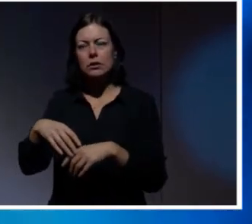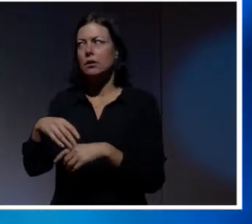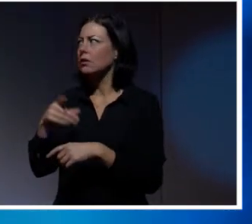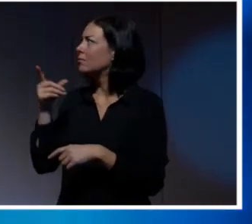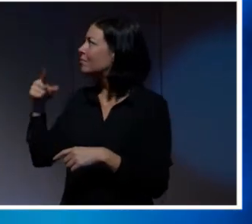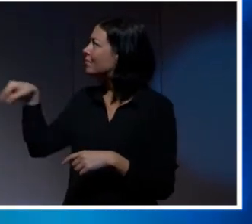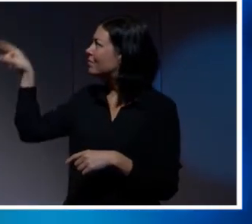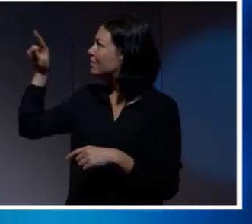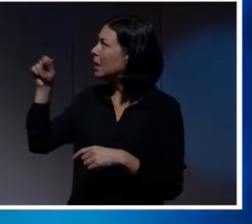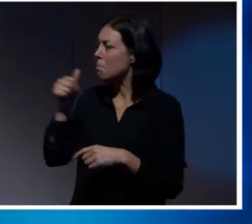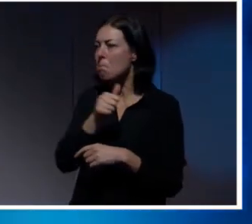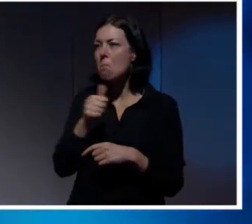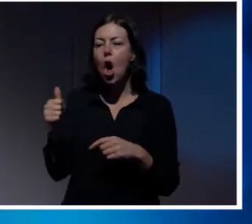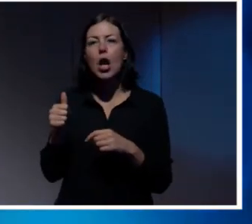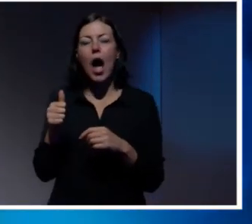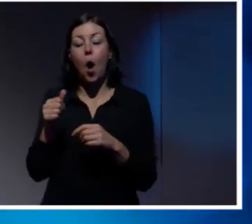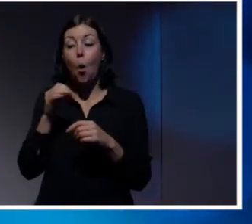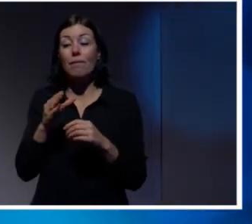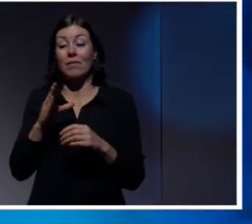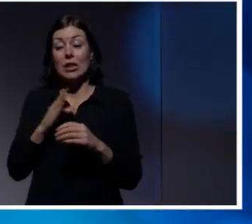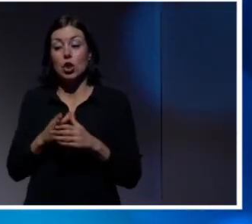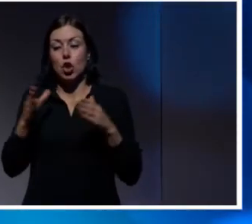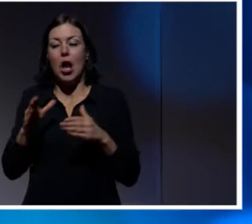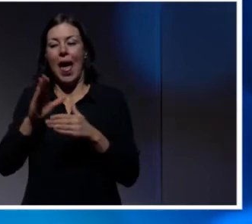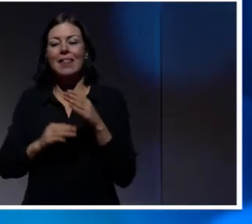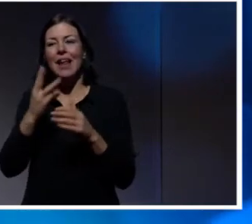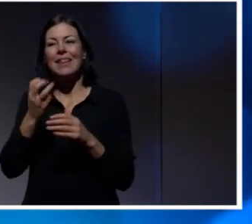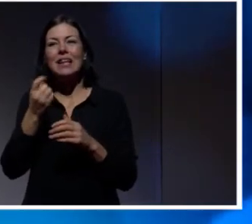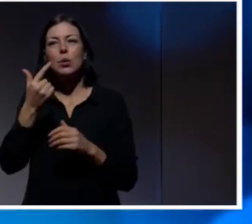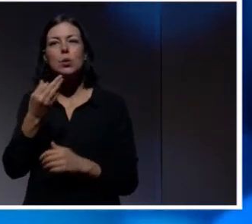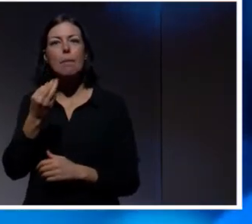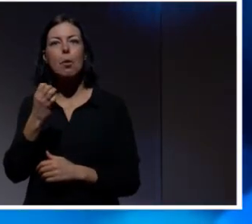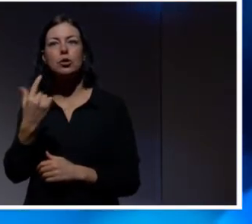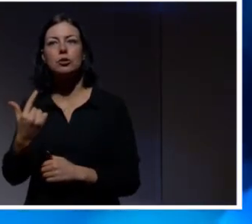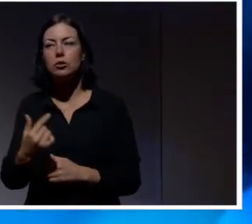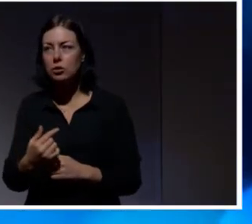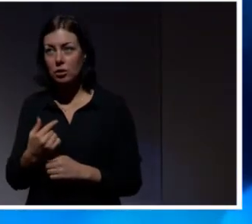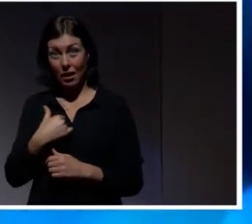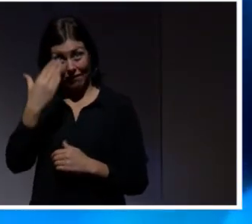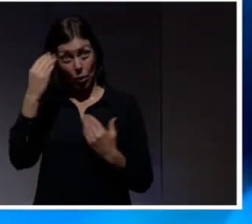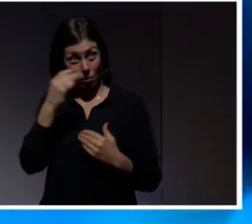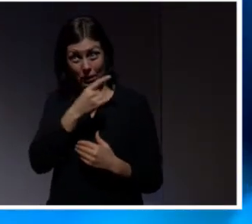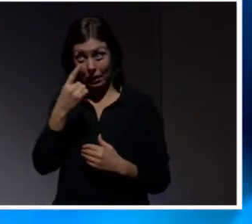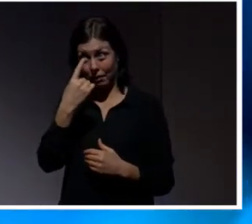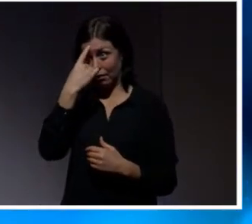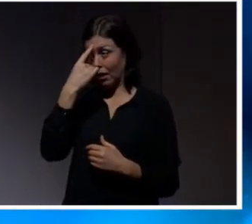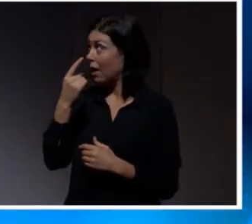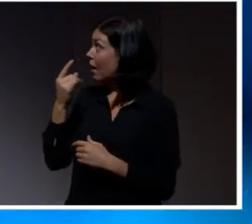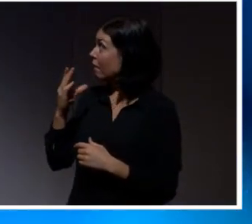bara större än 30 000 poster. Och jag vet inte om ni noterar det. Vi har ju faktiskt kvalat in här. Vi